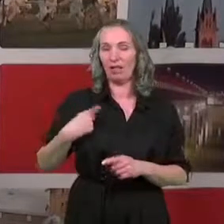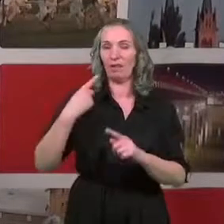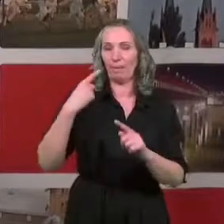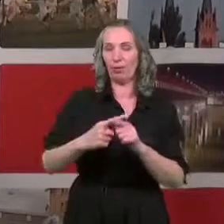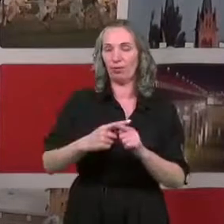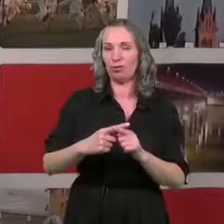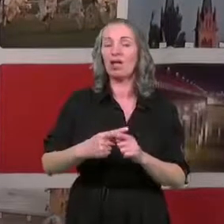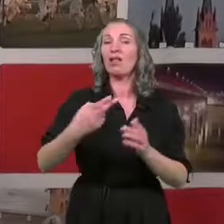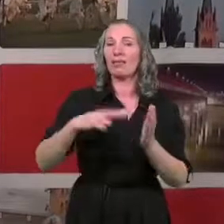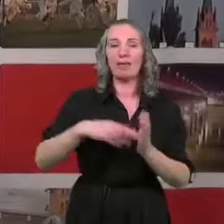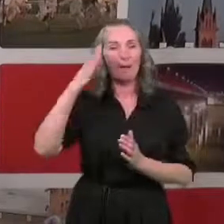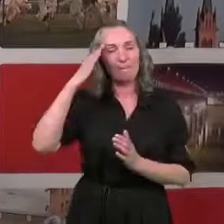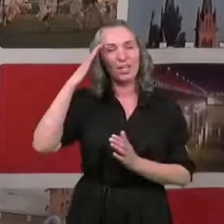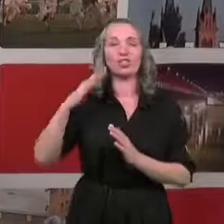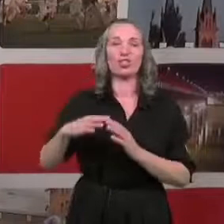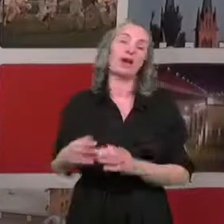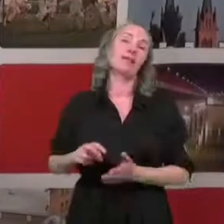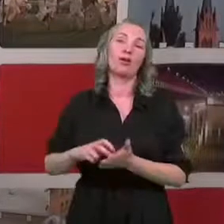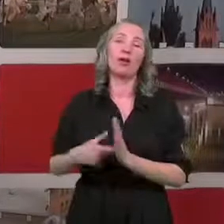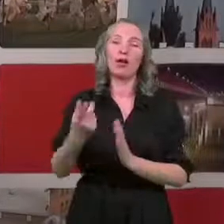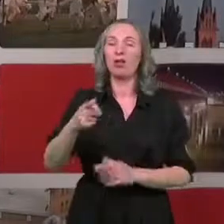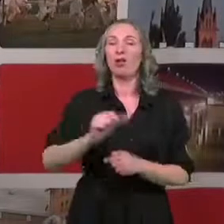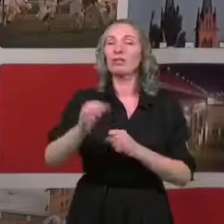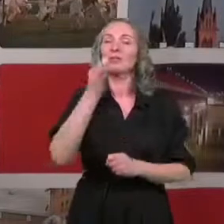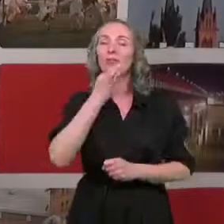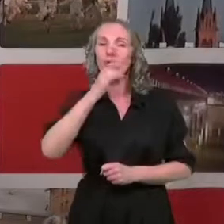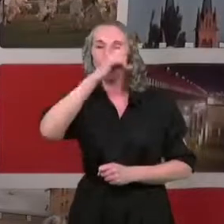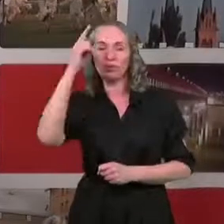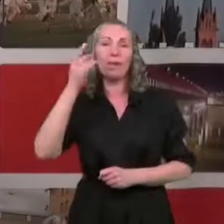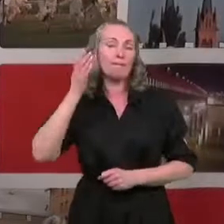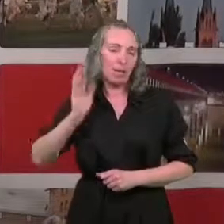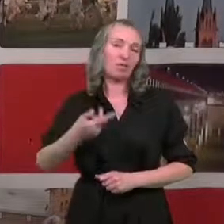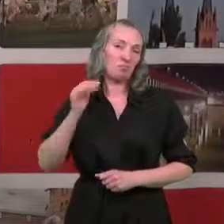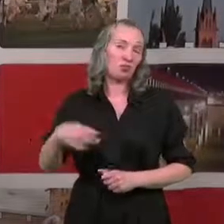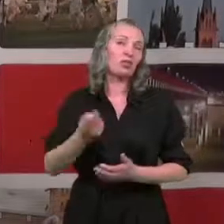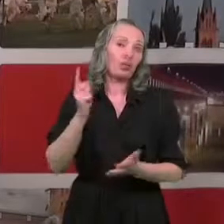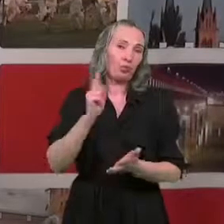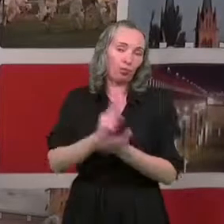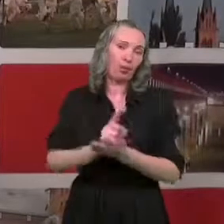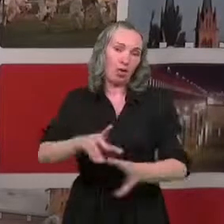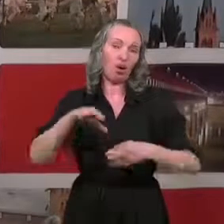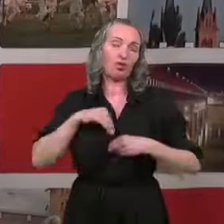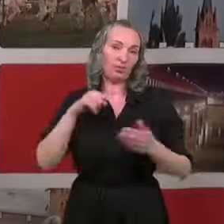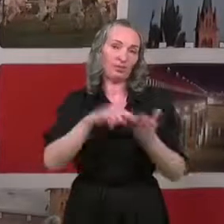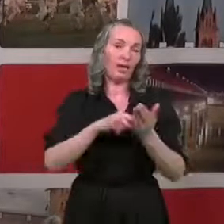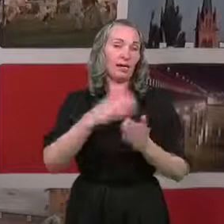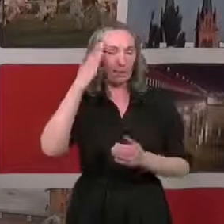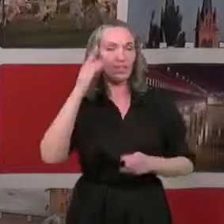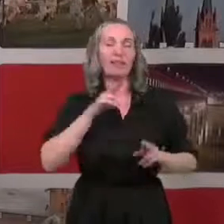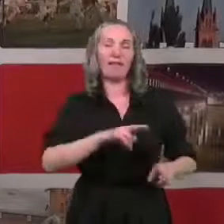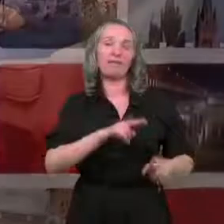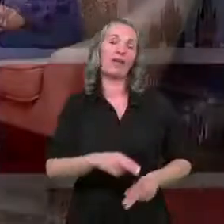na mieszkania, to jeszcze młodzi ludzie, czy będą mieli szansę dostać takie mieszkanie na wynajem?